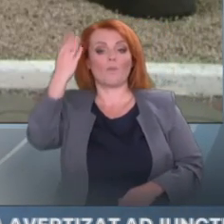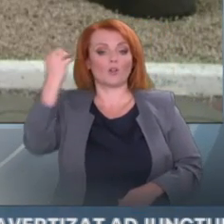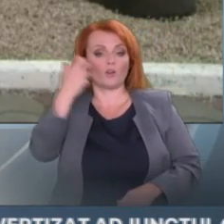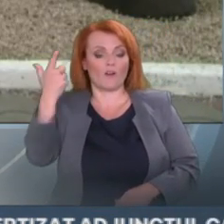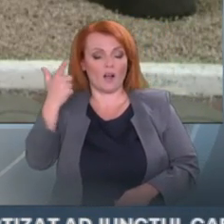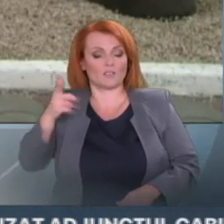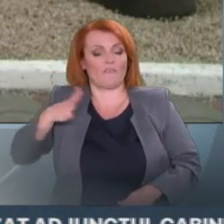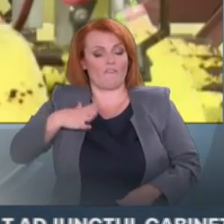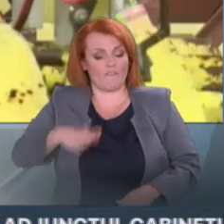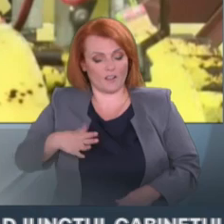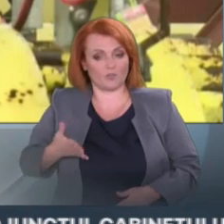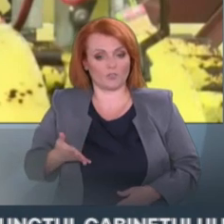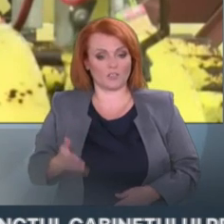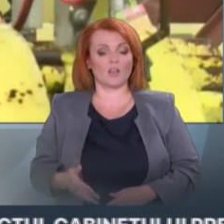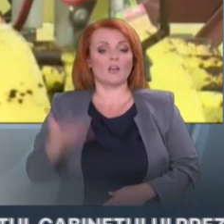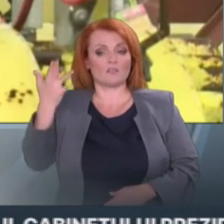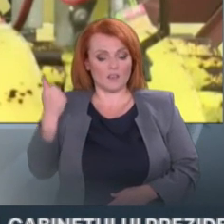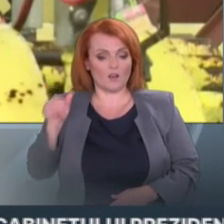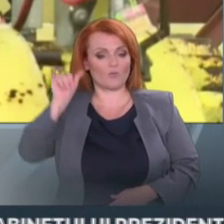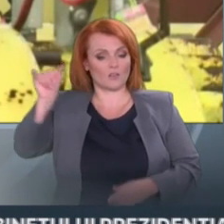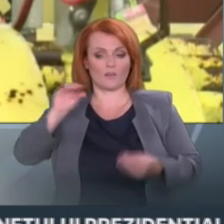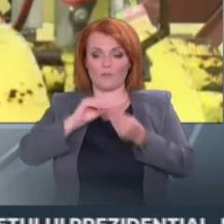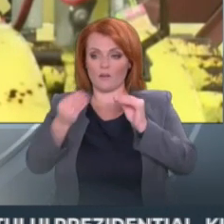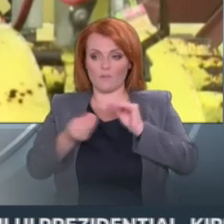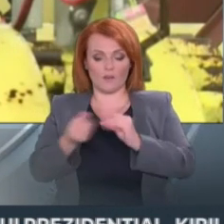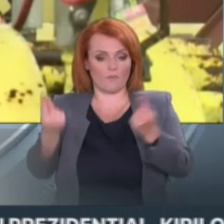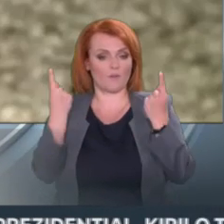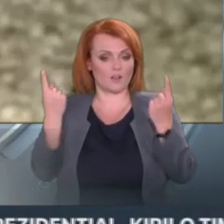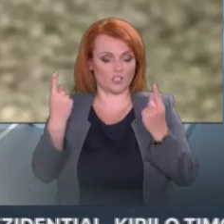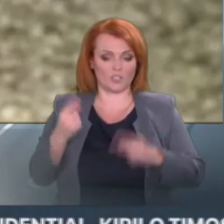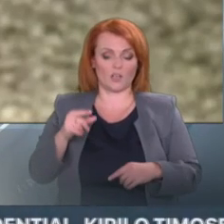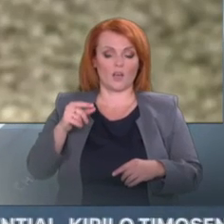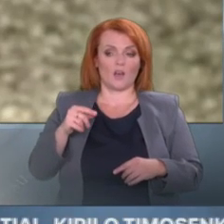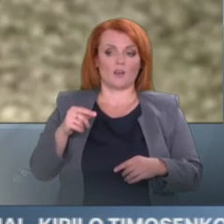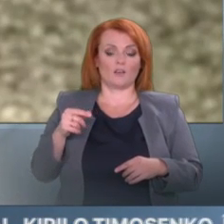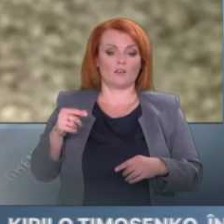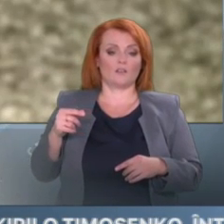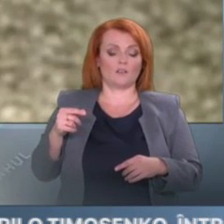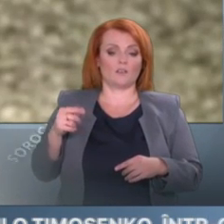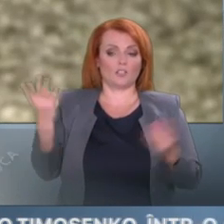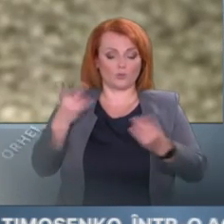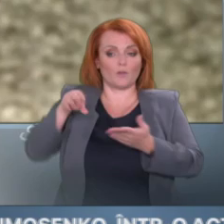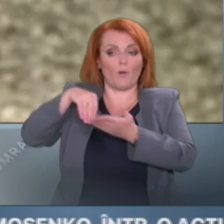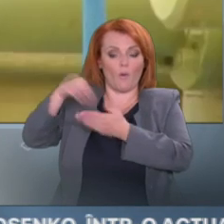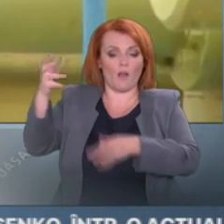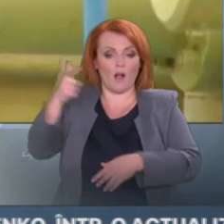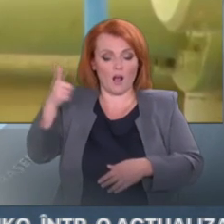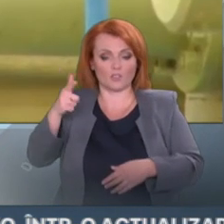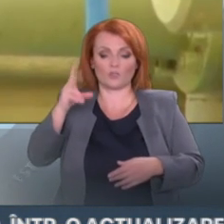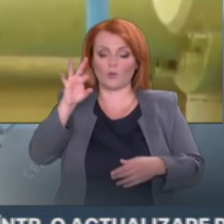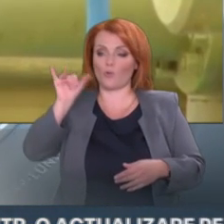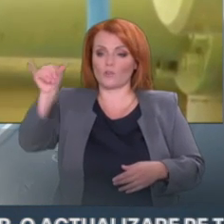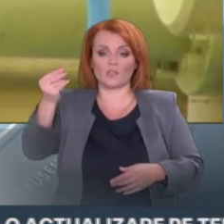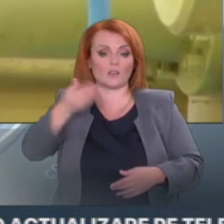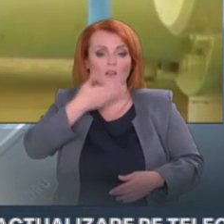situația să-și gajezi un volum atât de mare ale activilor care le dețin și activii care